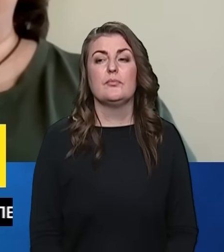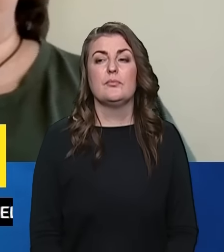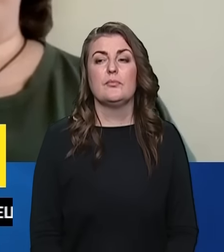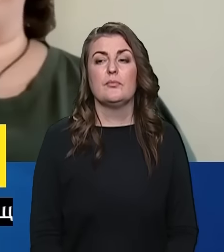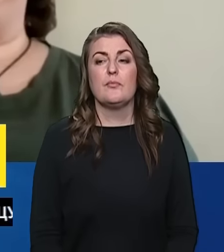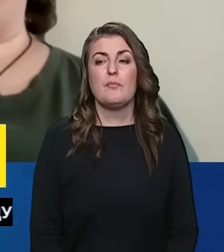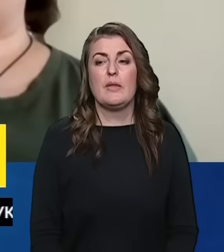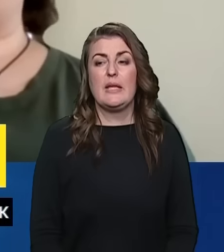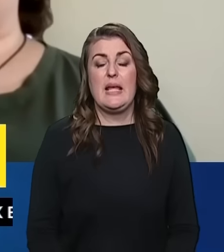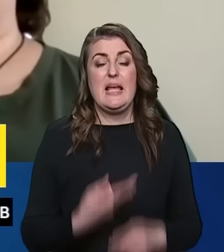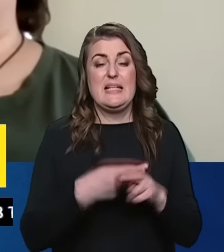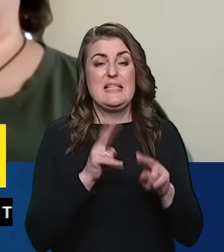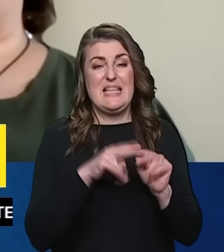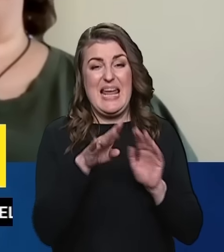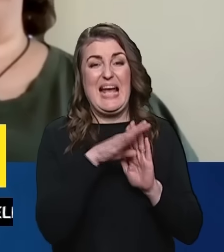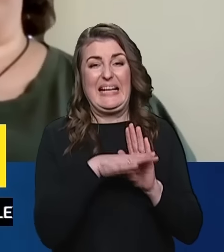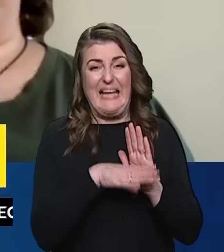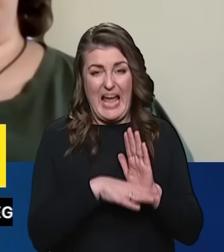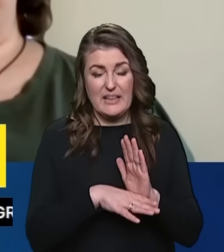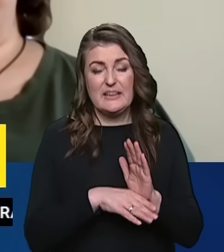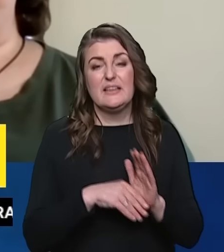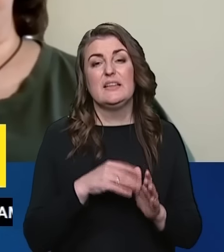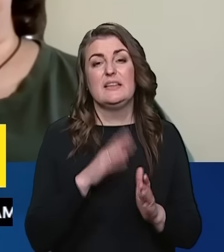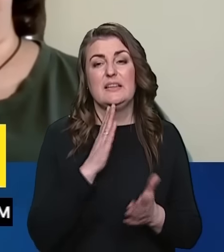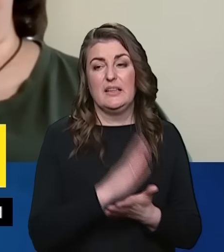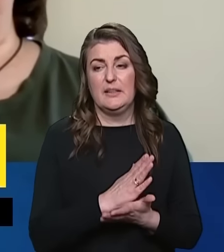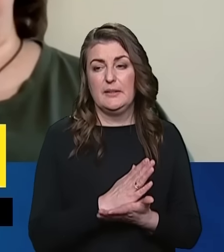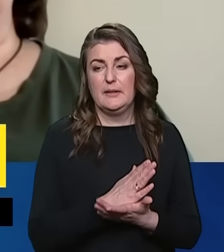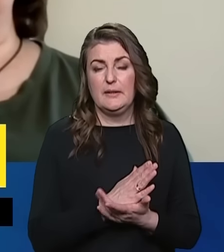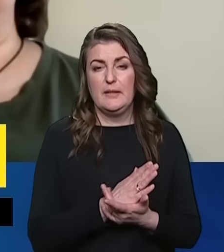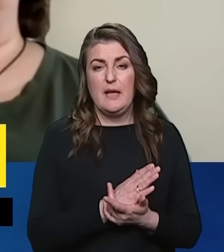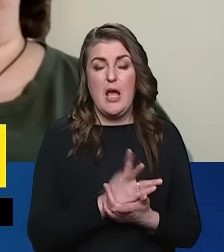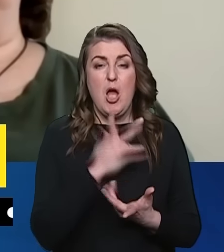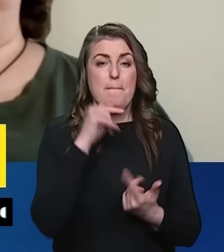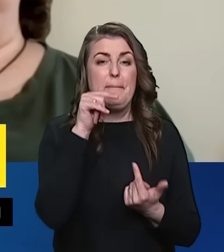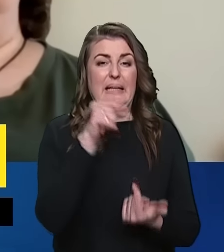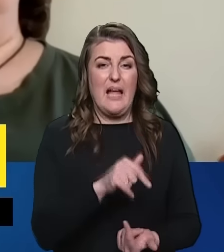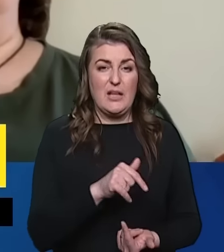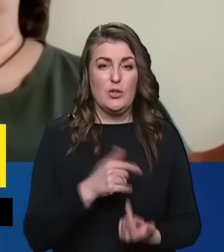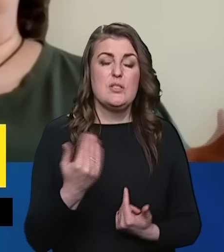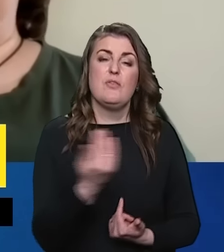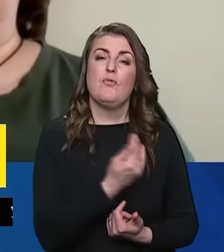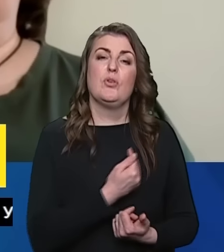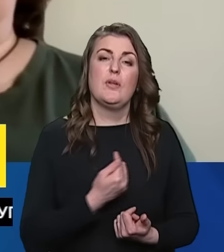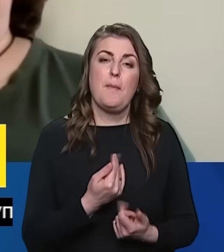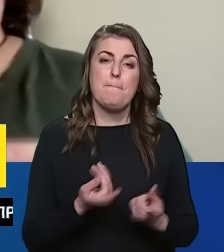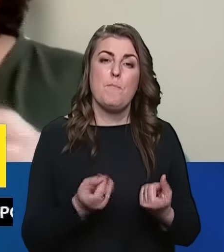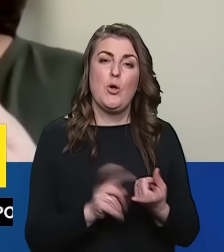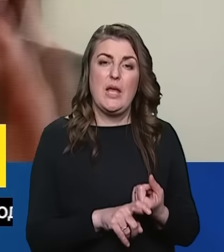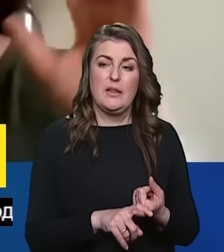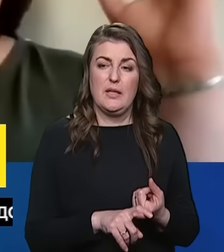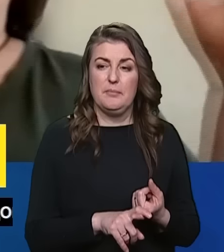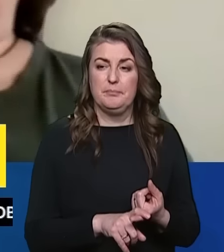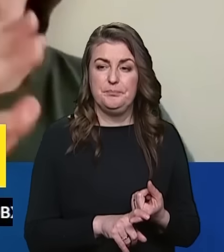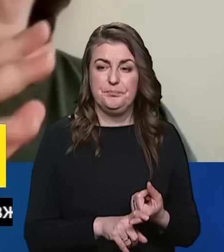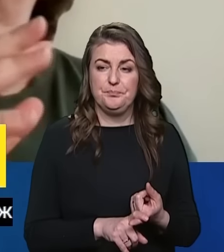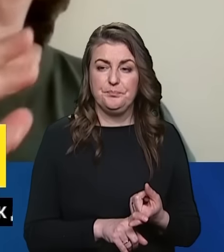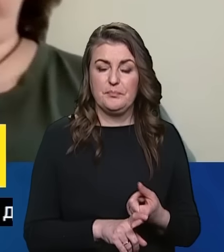Ці критерії придатності, вони поєднані